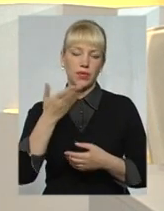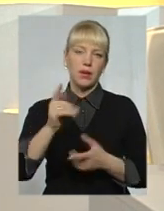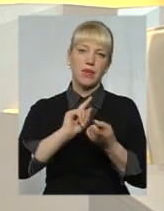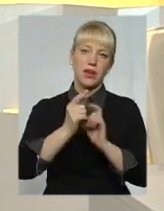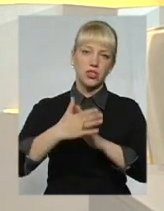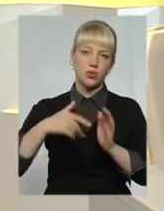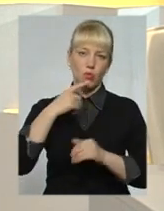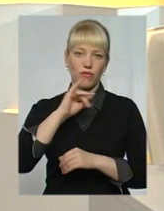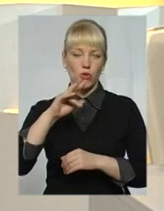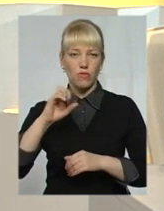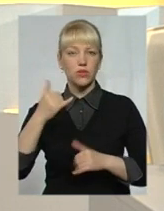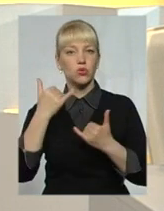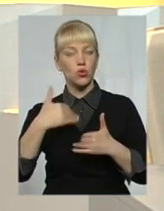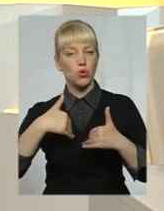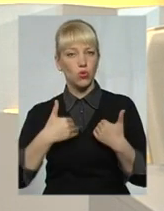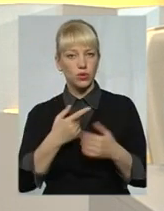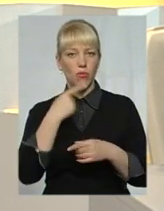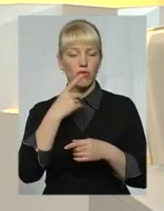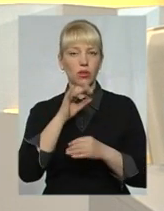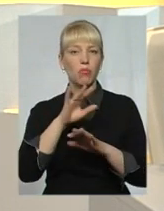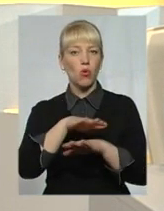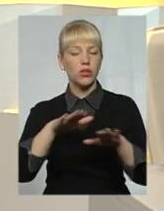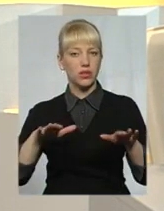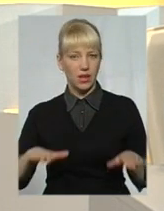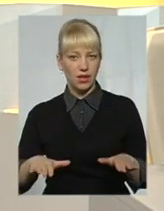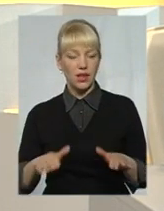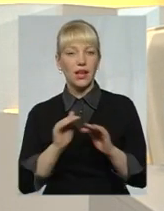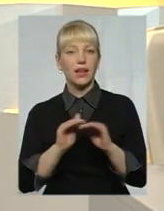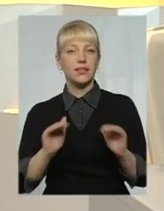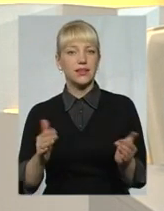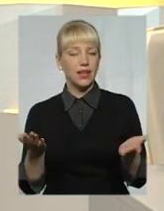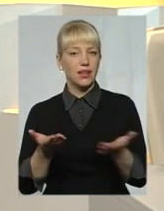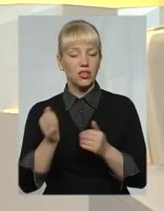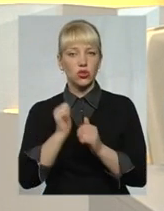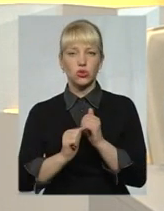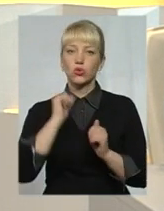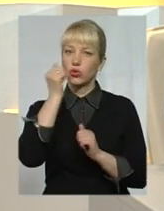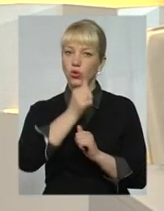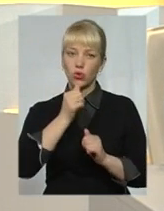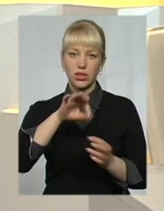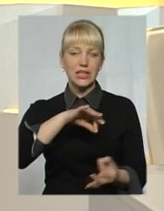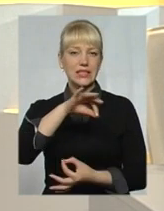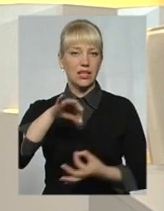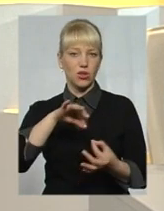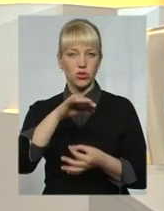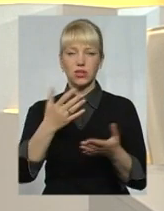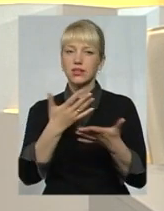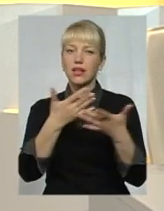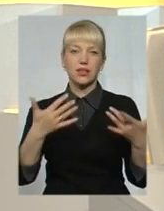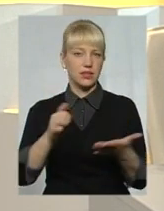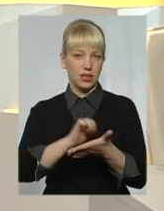сьогодні хочеться поговорити про дітей, які щороку сиротіють з різних причин,